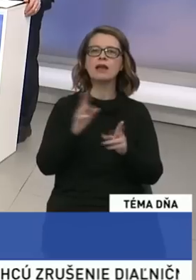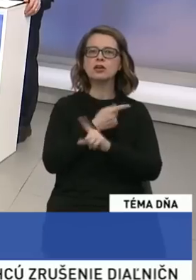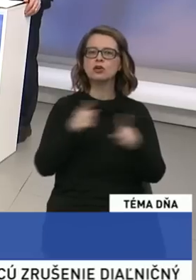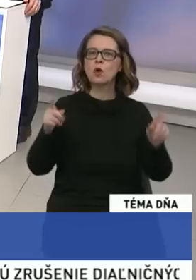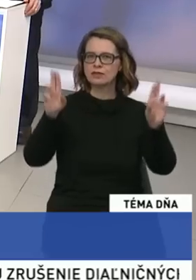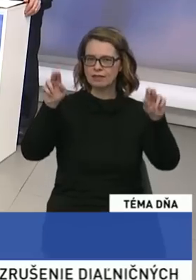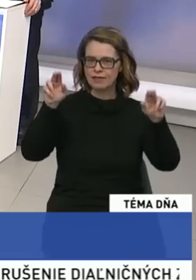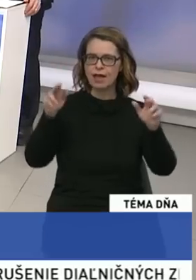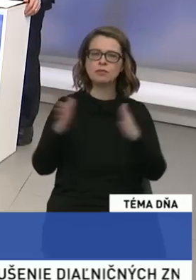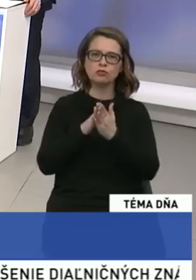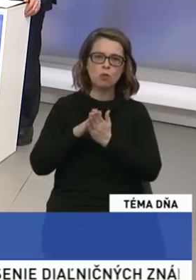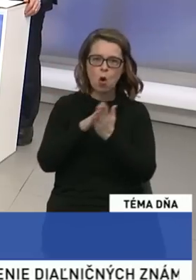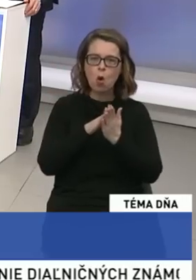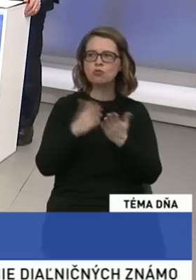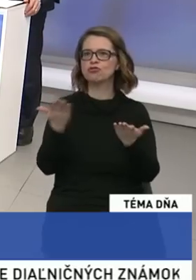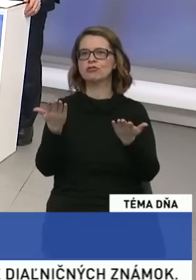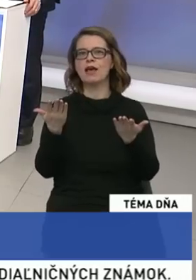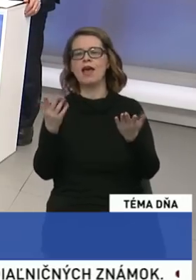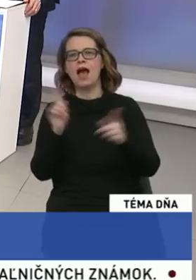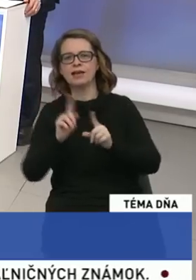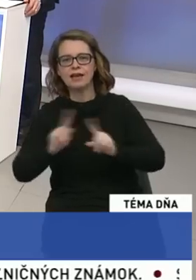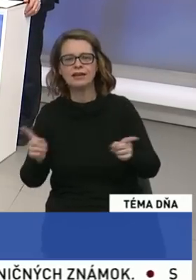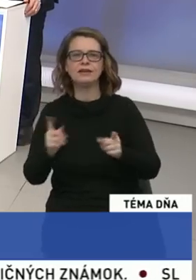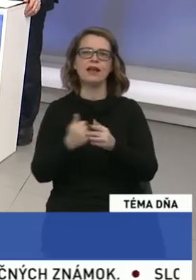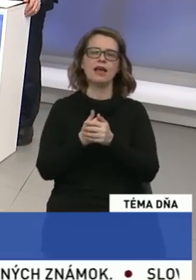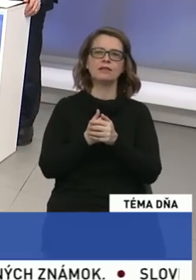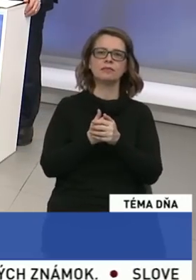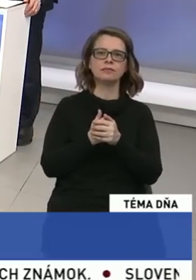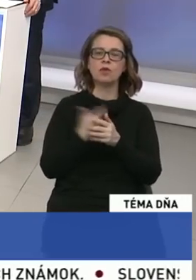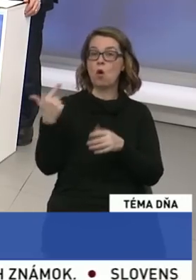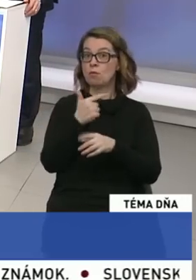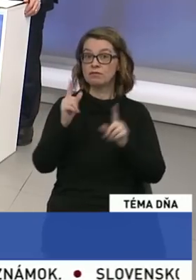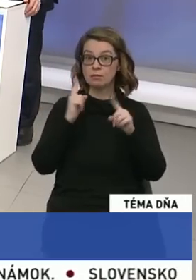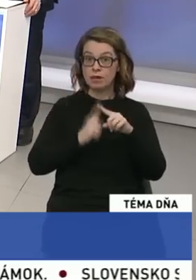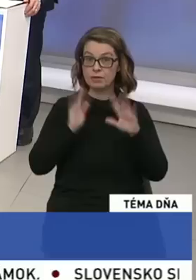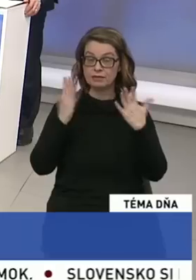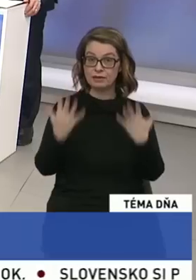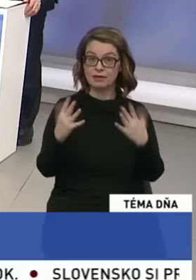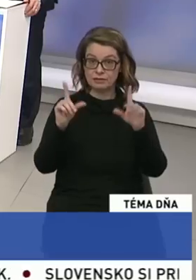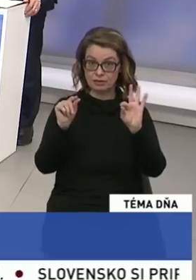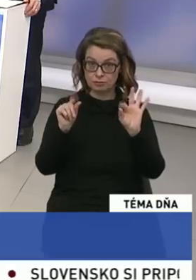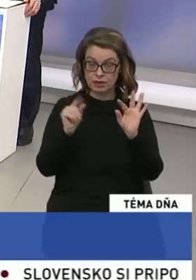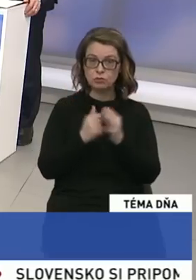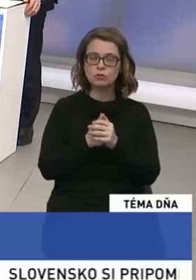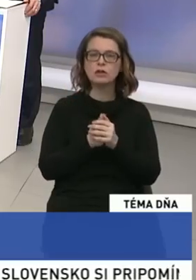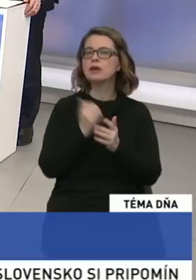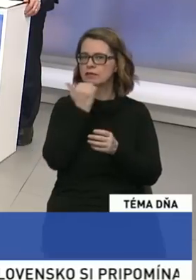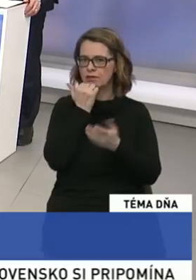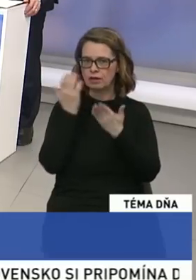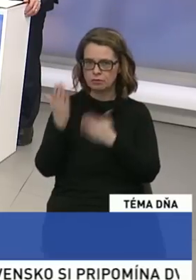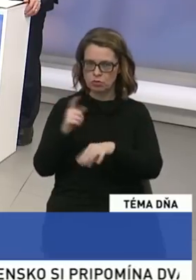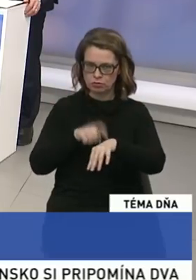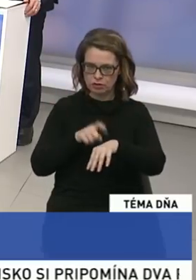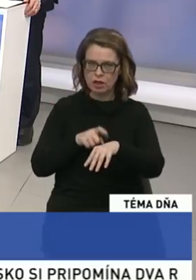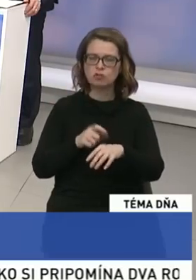máte spoločné, v akých témach sa nezhodnete. Obidvaja máte 10 minút k dispozícii a do diskusie sa môžete